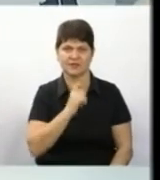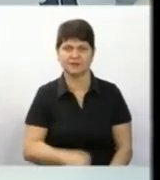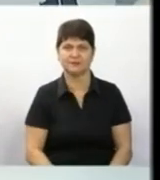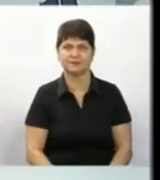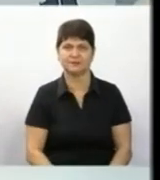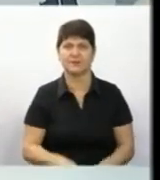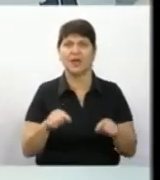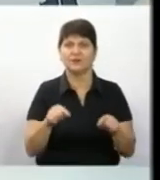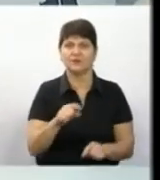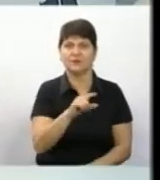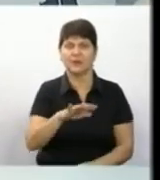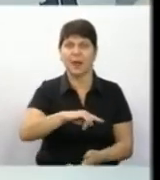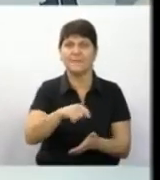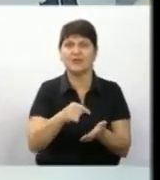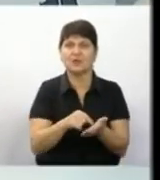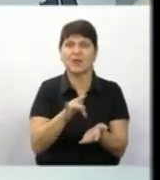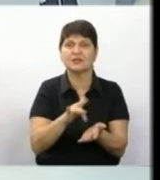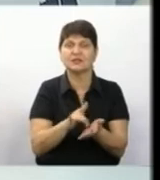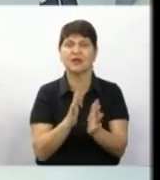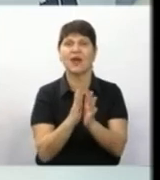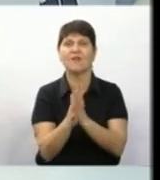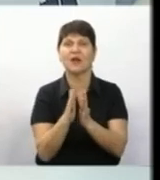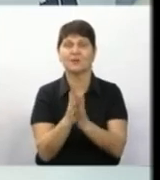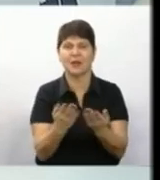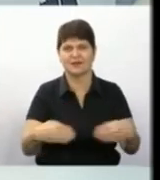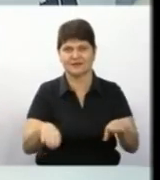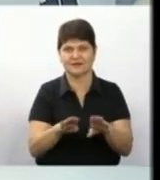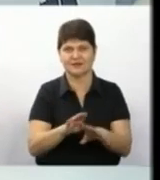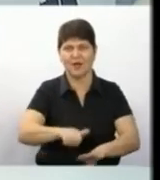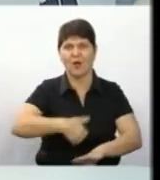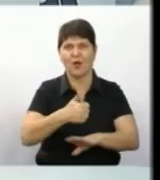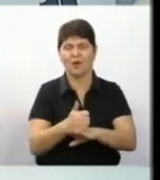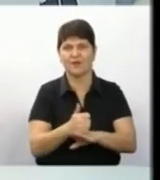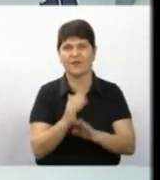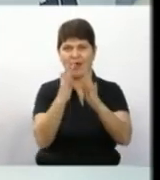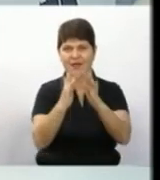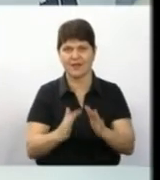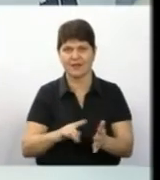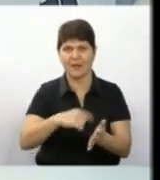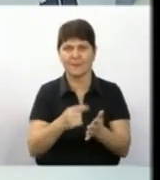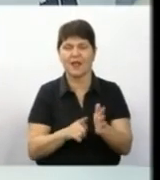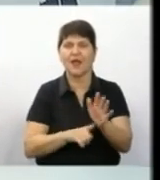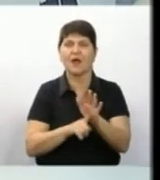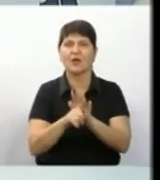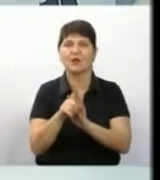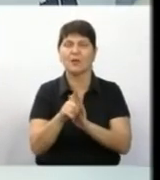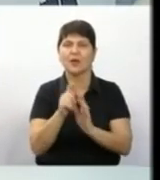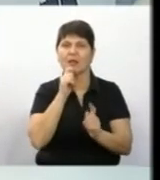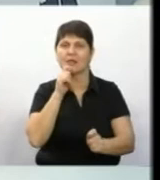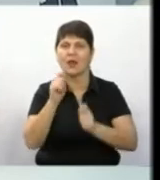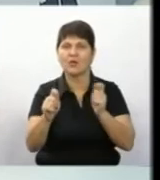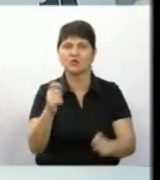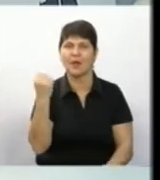У ці хвилини у міському центральному парку відбувається закриття головної ялинки міста. Розпочалося все із церемонії нагородження